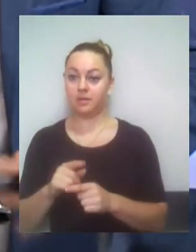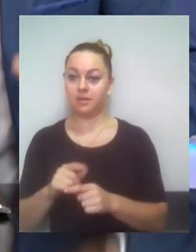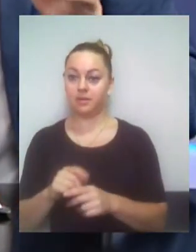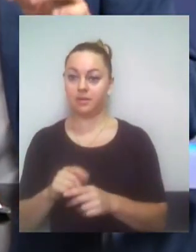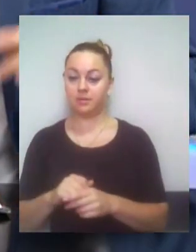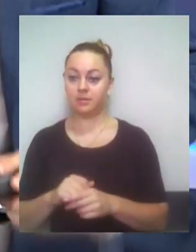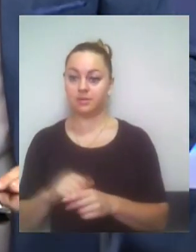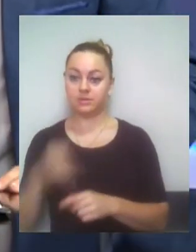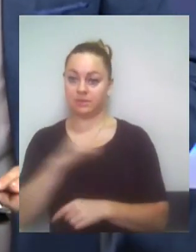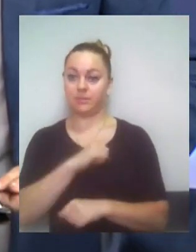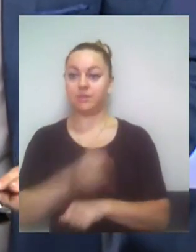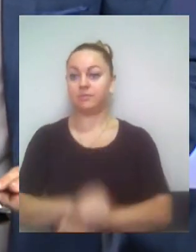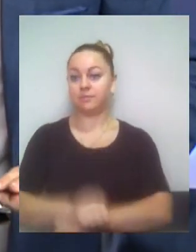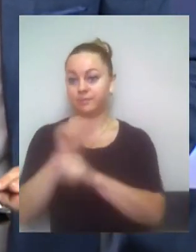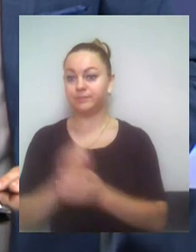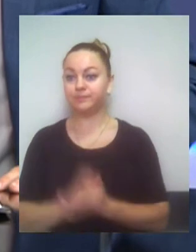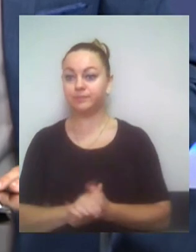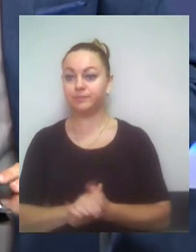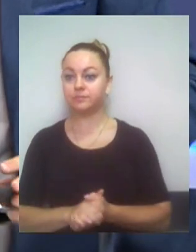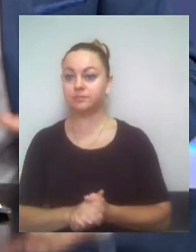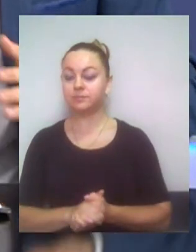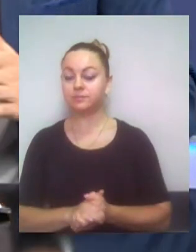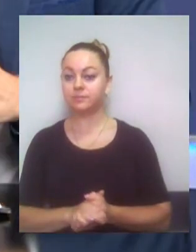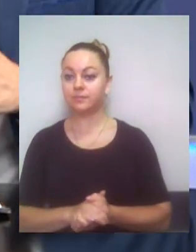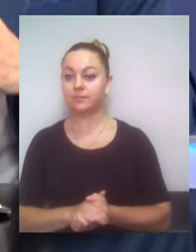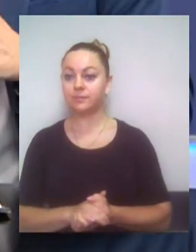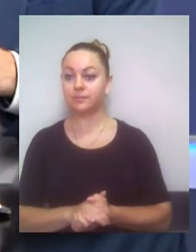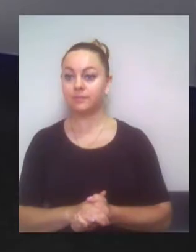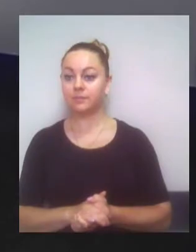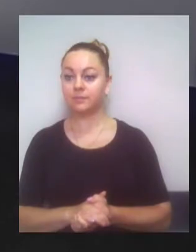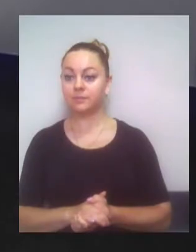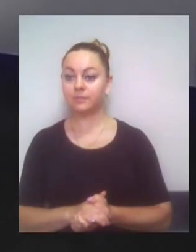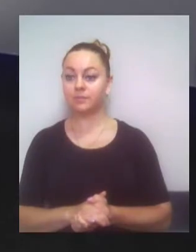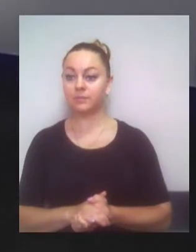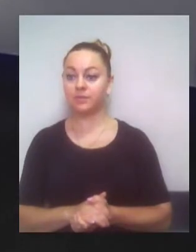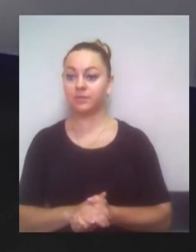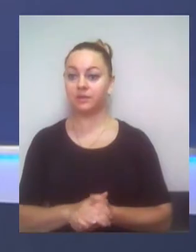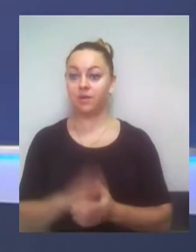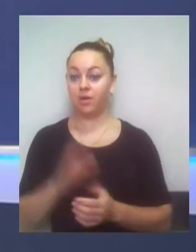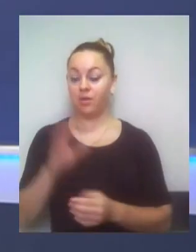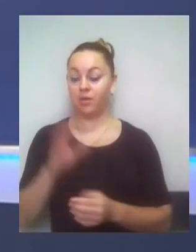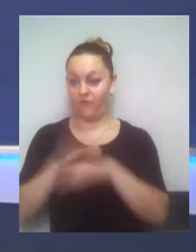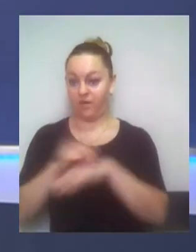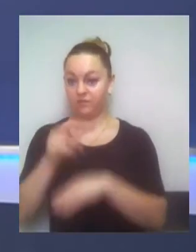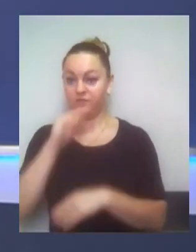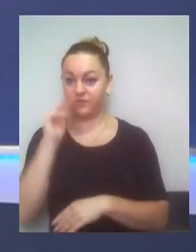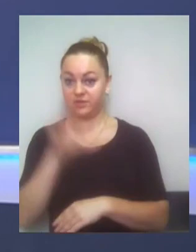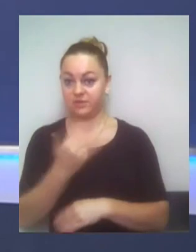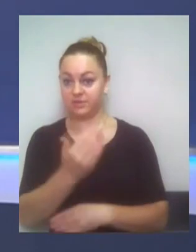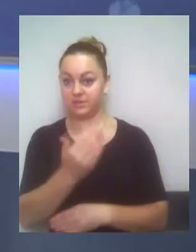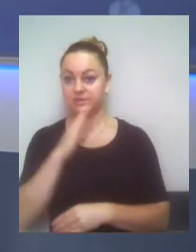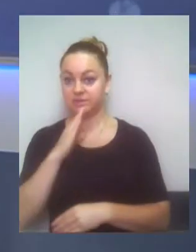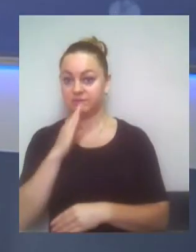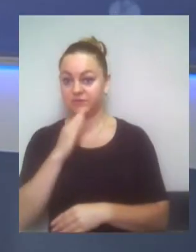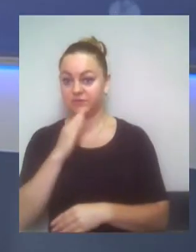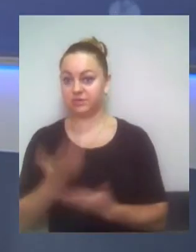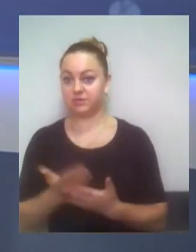Пане Лео, почули вашу думку, давайте пані Лілі відреагує, бо ви фактично звинуватили її, що вона має якийсь інтерес в цій справі.